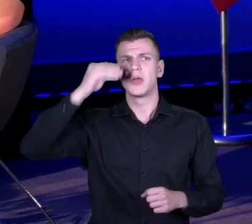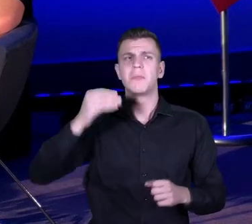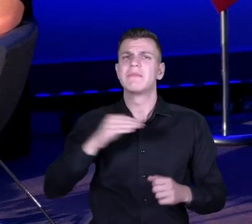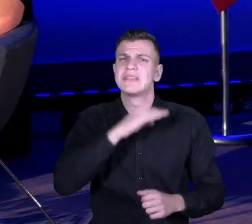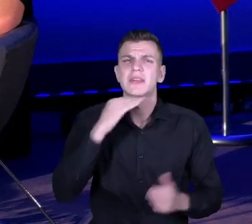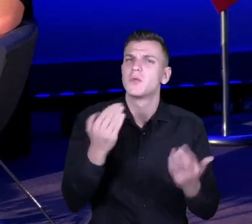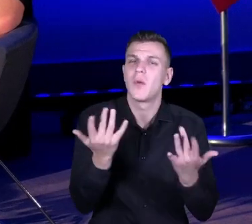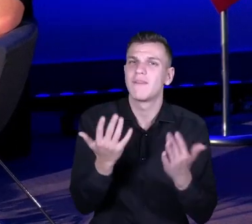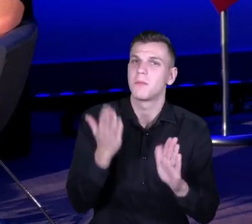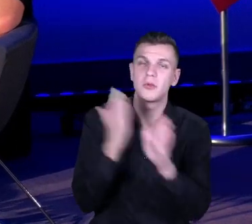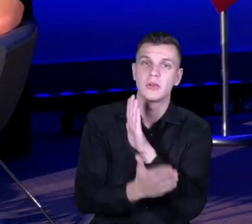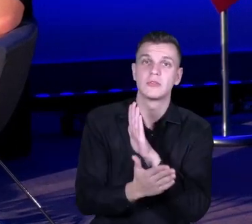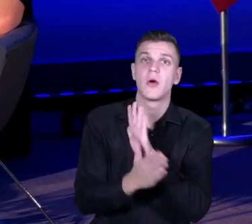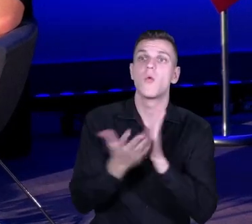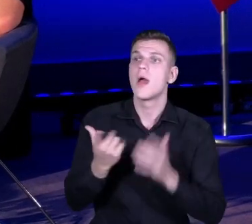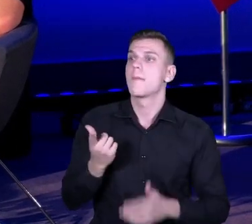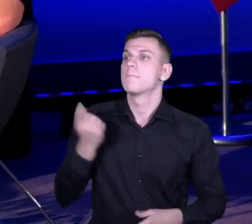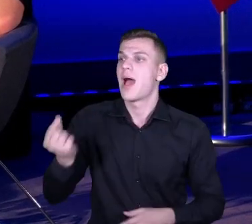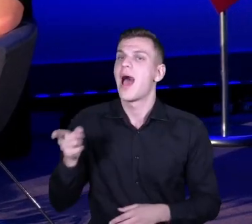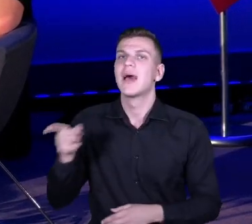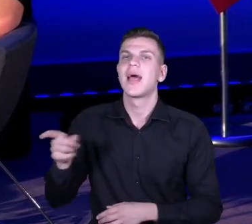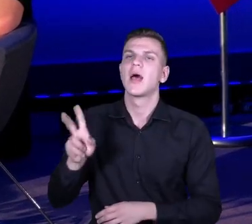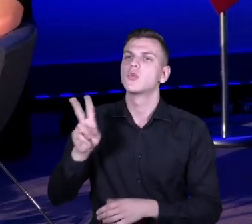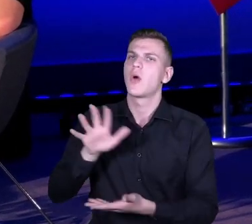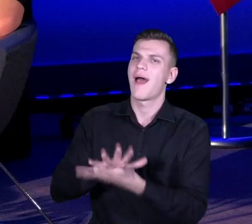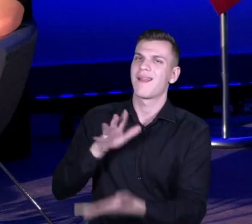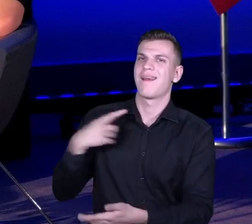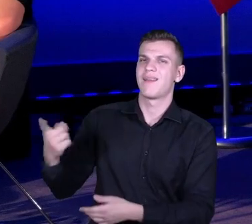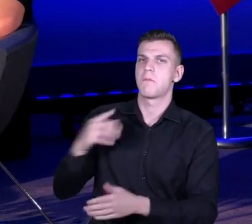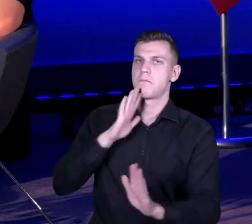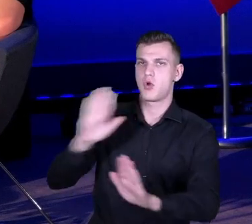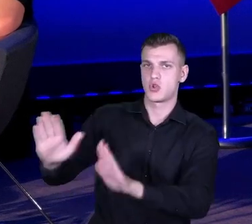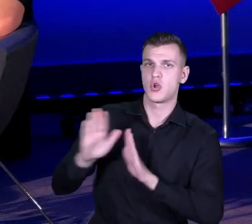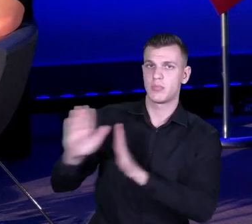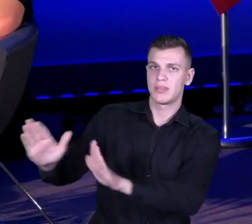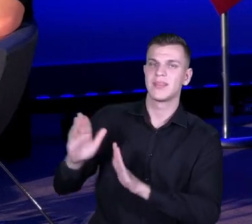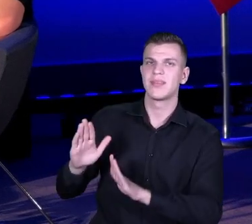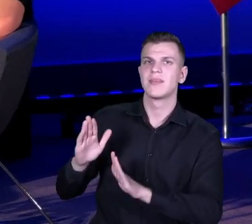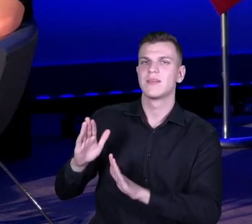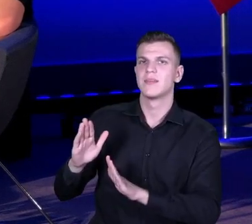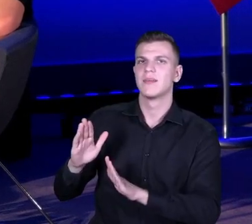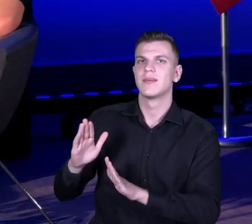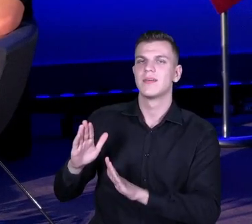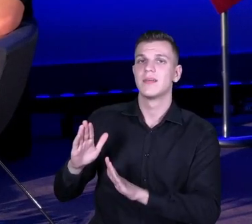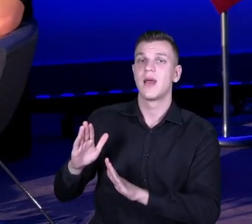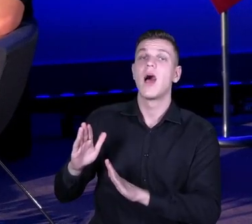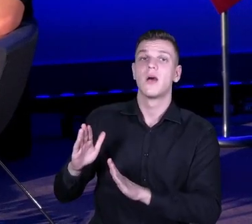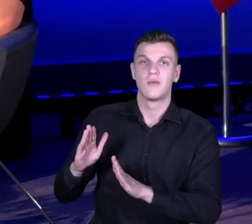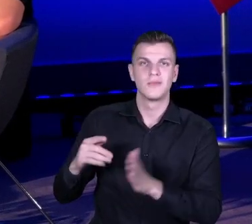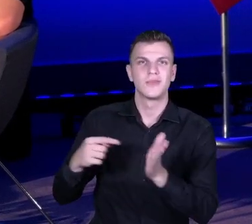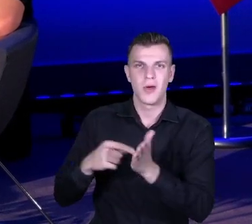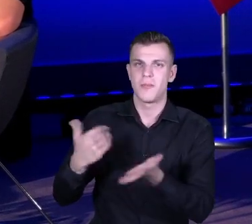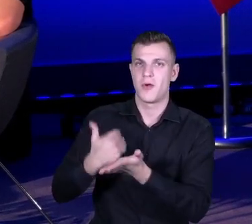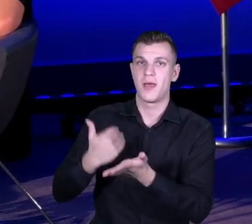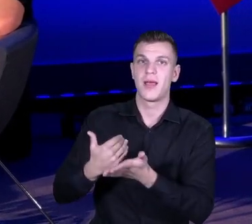znalezienie takiej bratniej duszy edukacyjnej daje szansę, że możemy tę współpracę jakoś wykorzystywać, bo